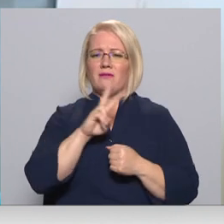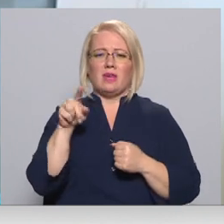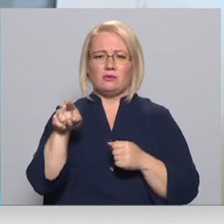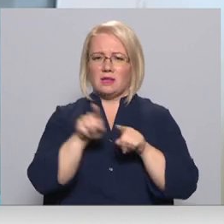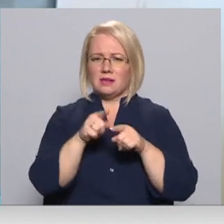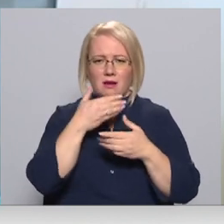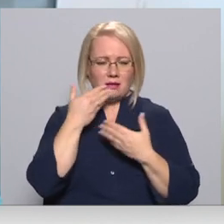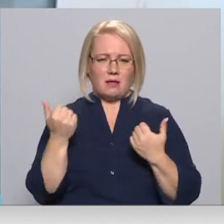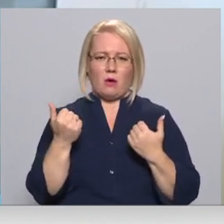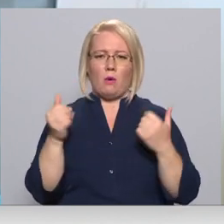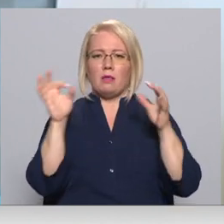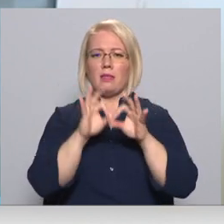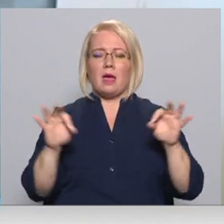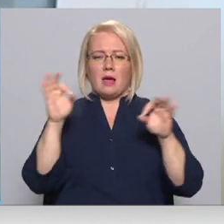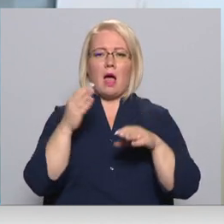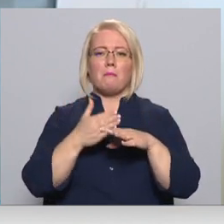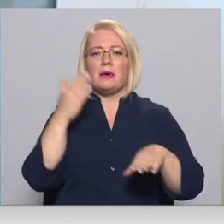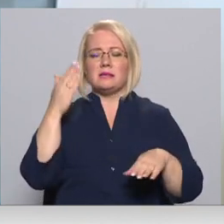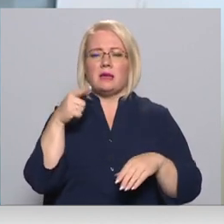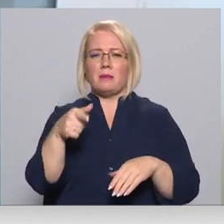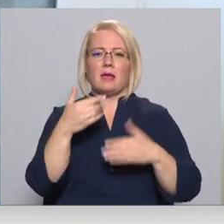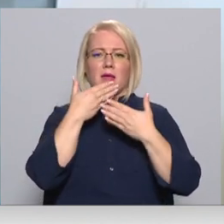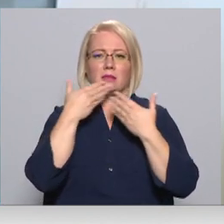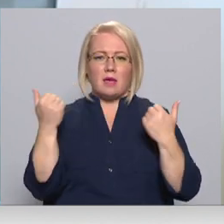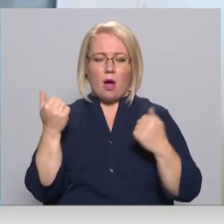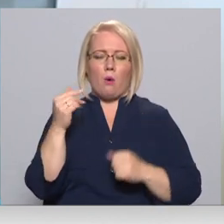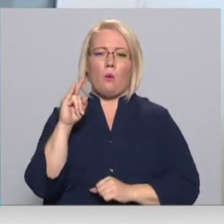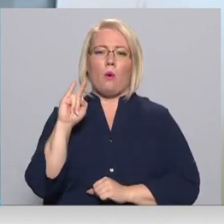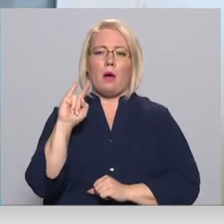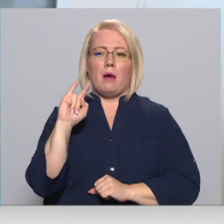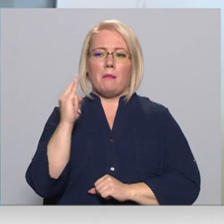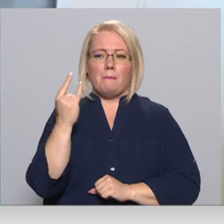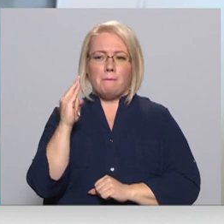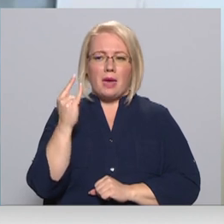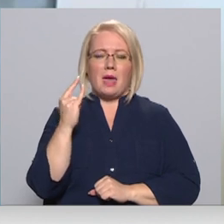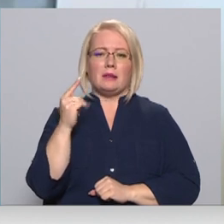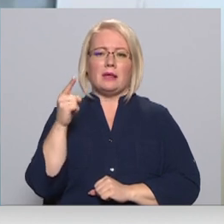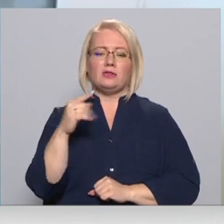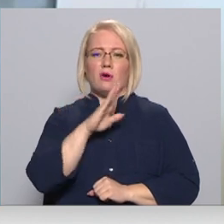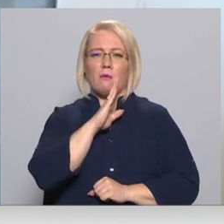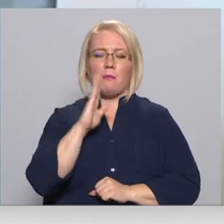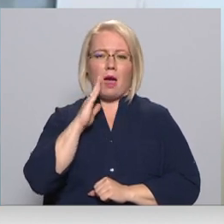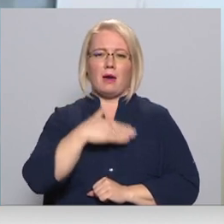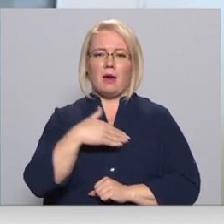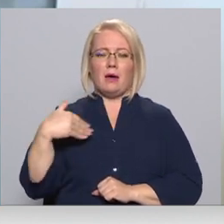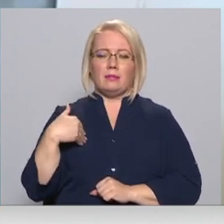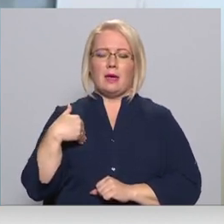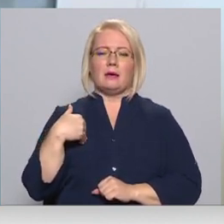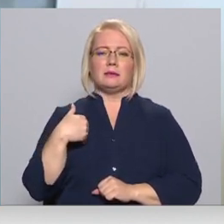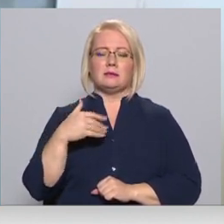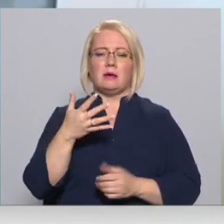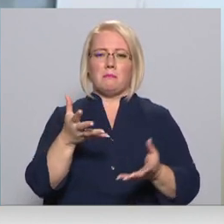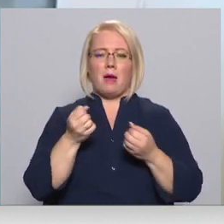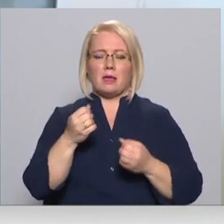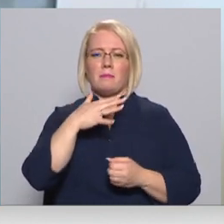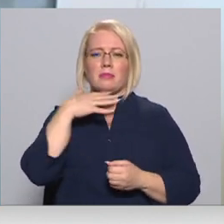Nav nekā bistama no tām antivielam. Bērniņš tā un tā ar matas pienu saņem daudz antivielu